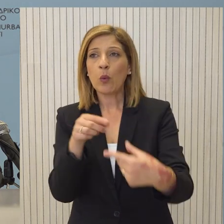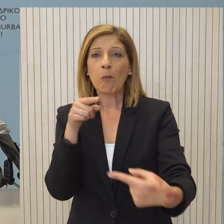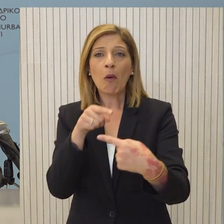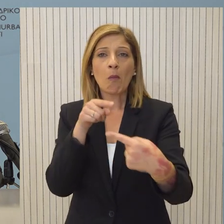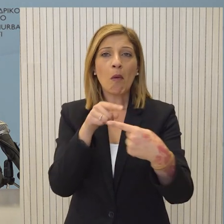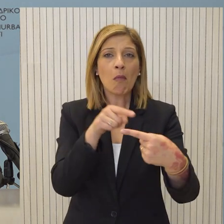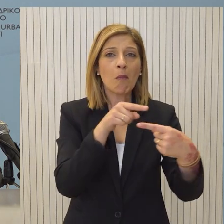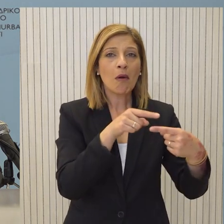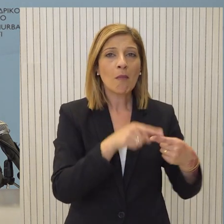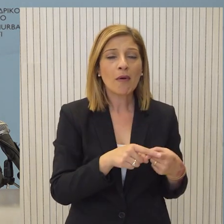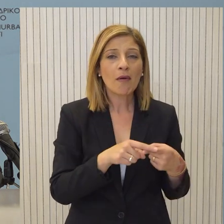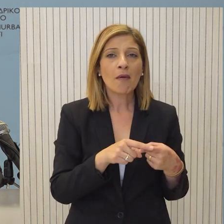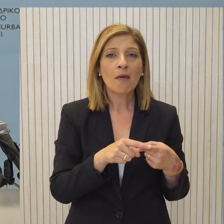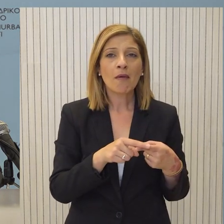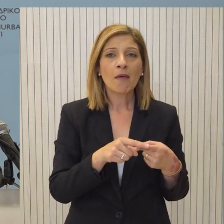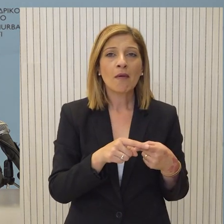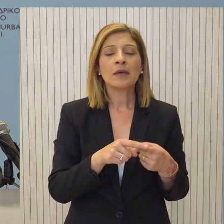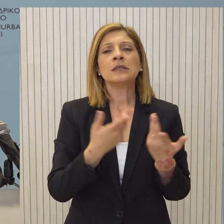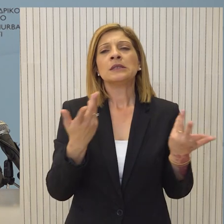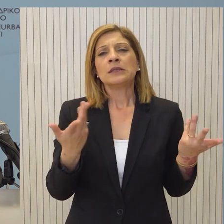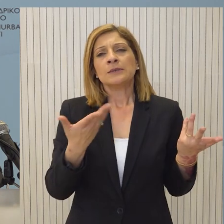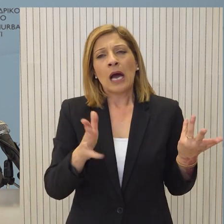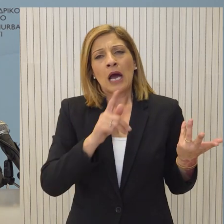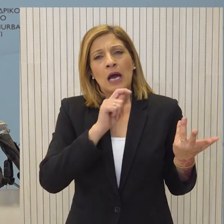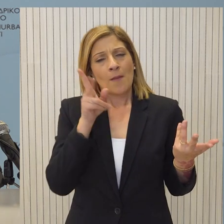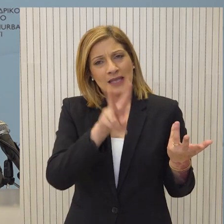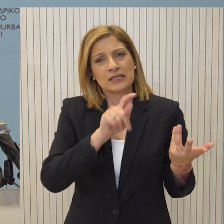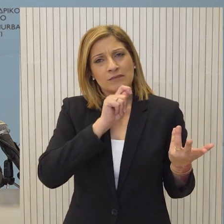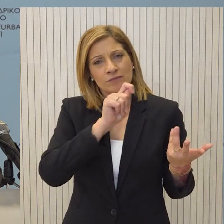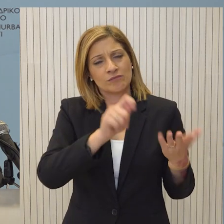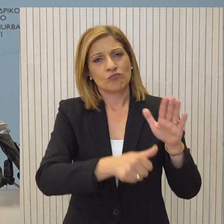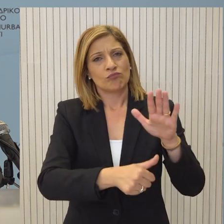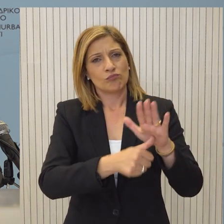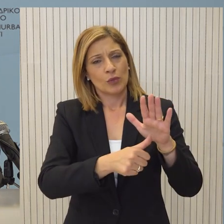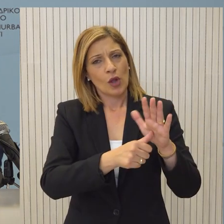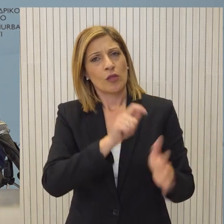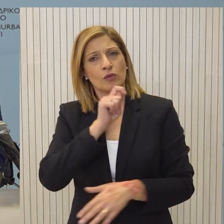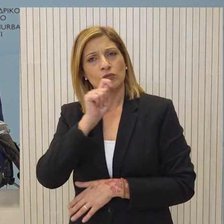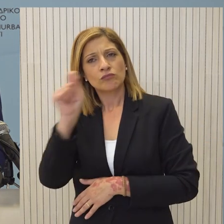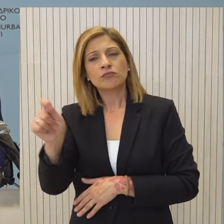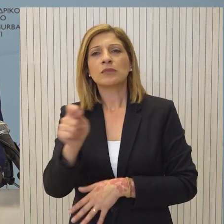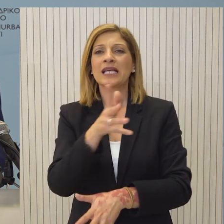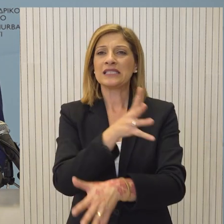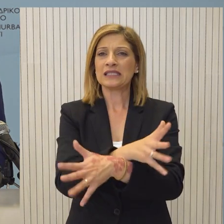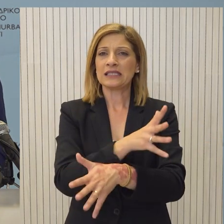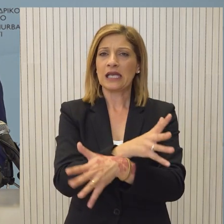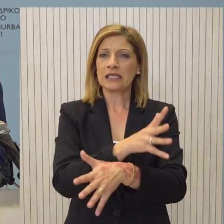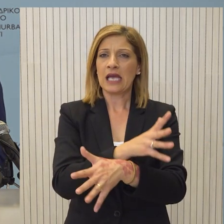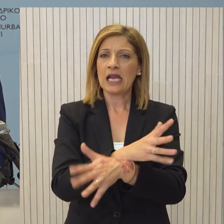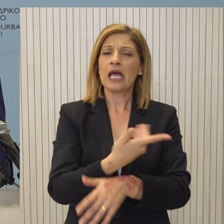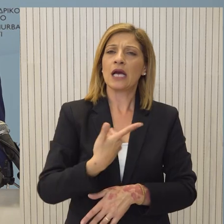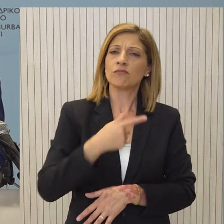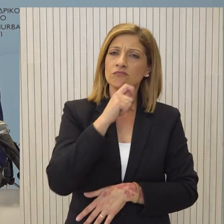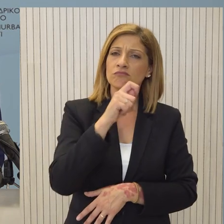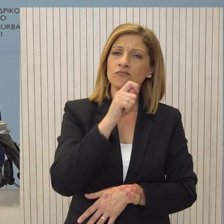βλέπετε εσείς. Έχει ήδη τοποθετηθεί ο Πρόεδρος της Δημοκρατίας, έχει πει ότι θα αποφασίσει τον Γενικό Συαγγελέα. Έχουμε και εμείς τοποθετηθεί